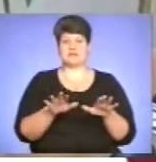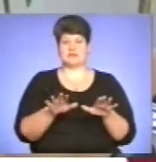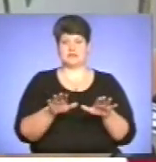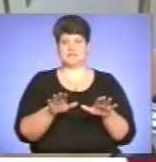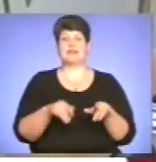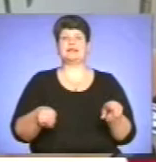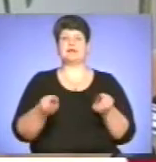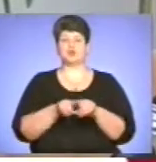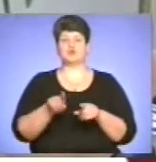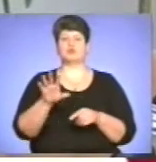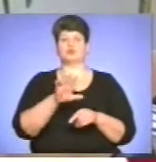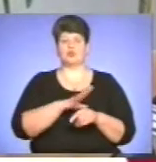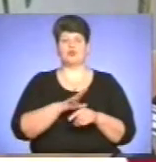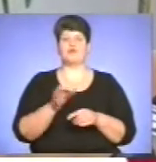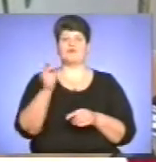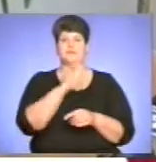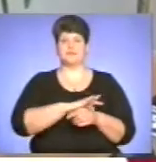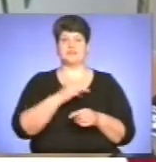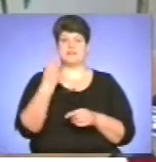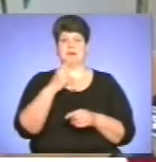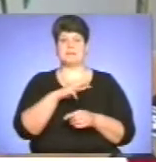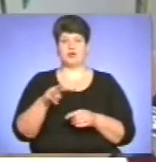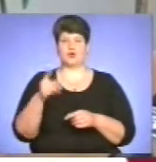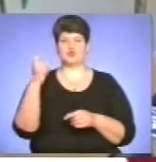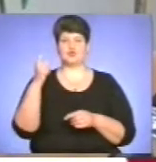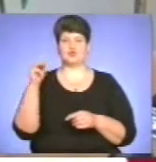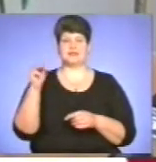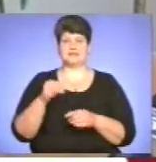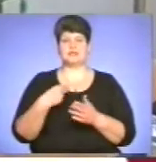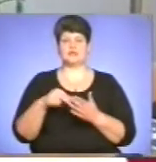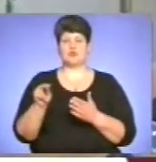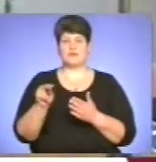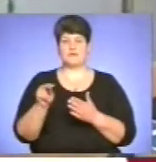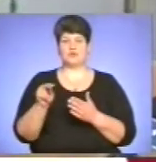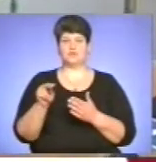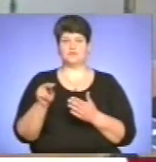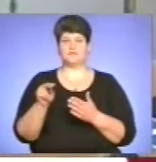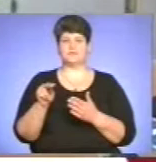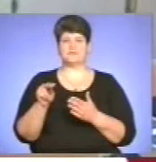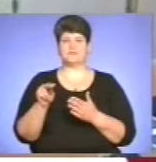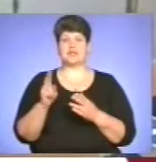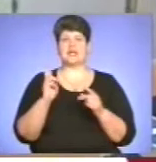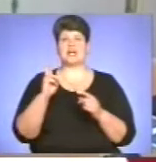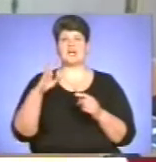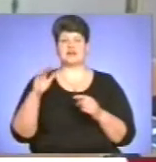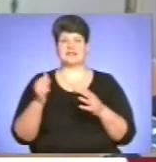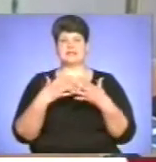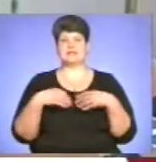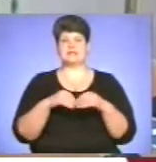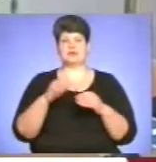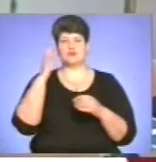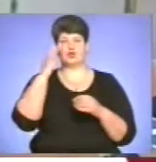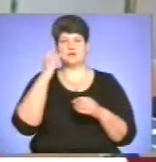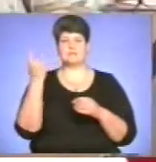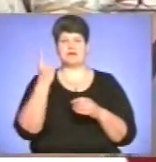було освоєно 2 мільйони 100 тисяч на закупівлю квартир сім'ям чорнобильців